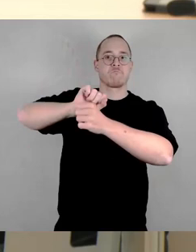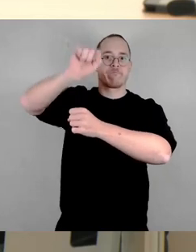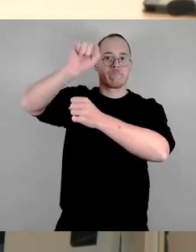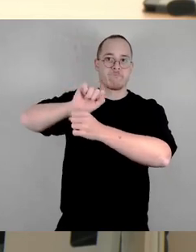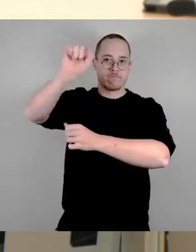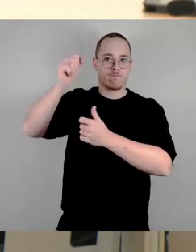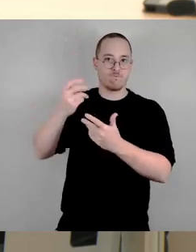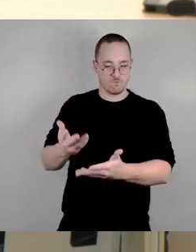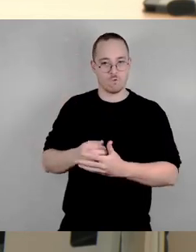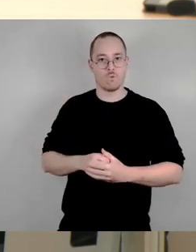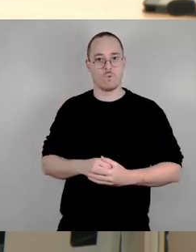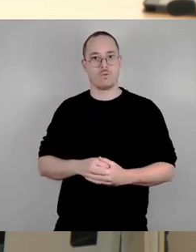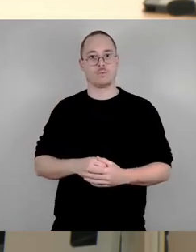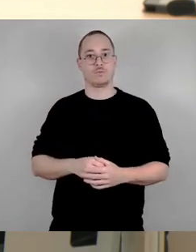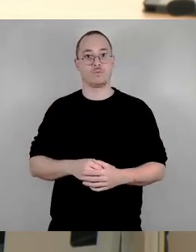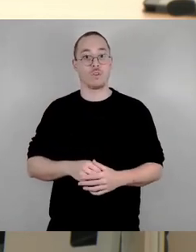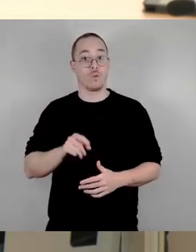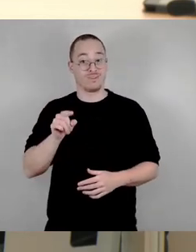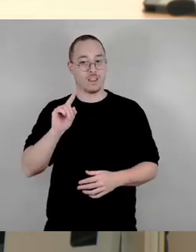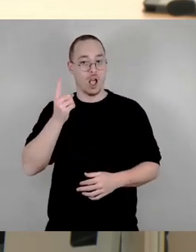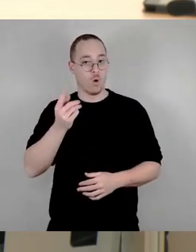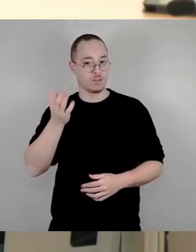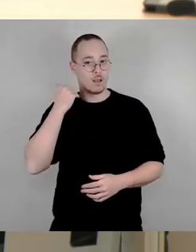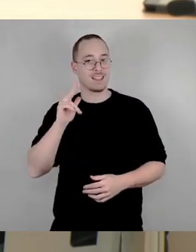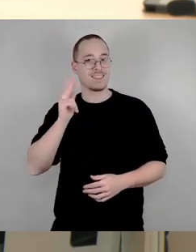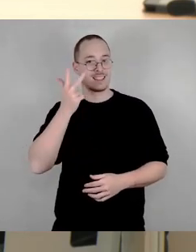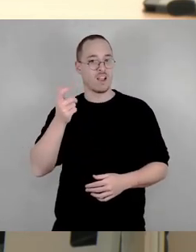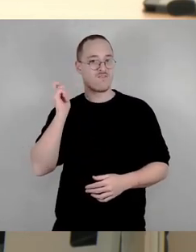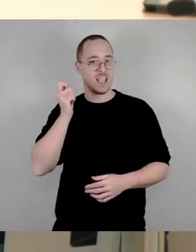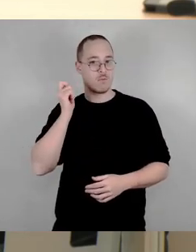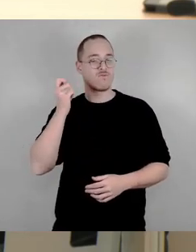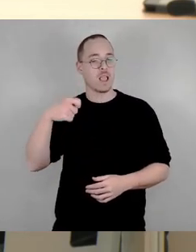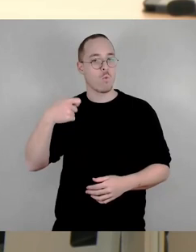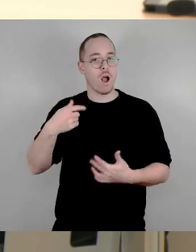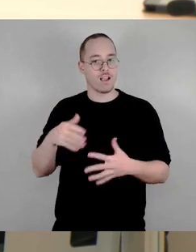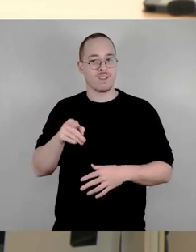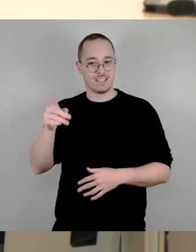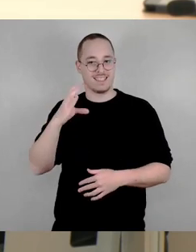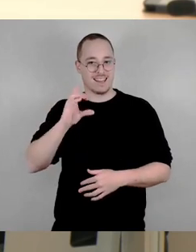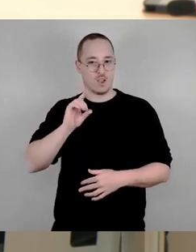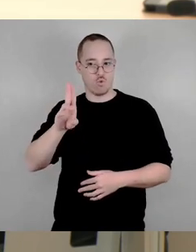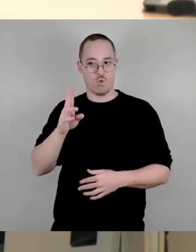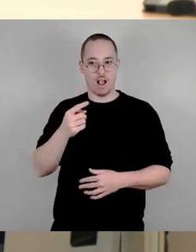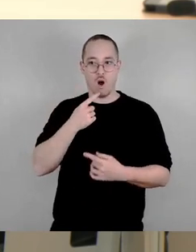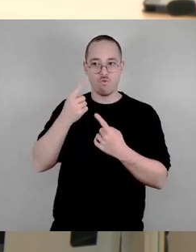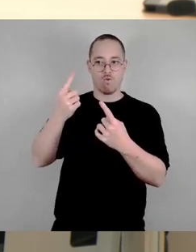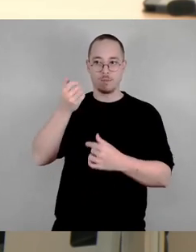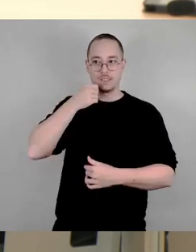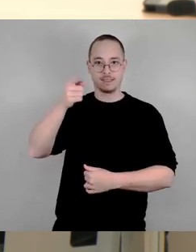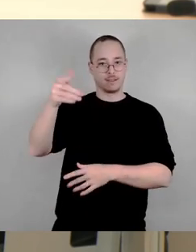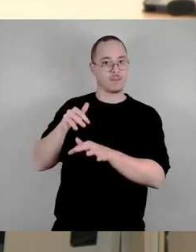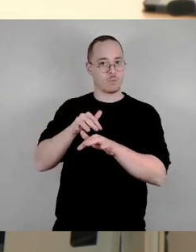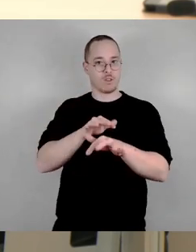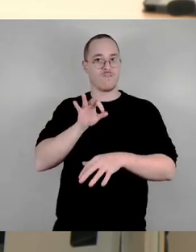zum Beispiel am 3. Februar zur Demonstration für unsere Demokratie aufgerufen haben. Und genau dieser Zivilgesellschaft schlagen Sie mit diesem Antrag ins